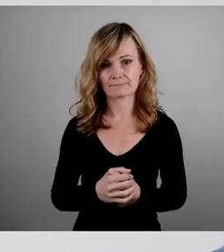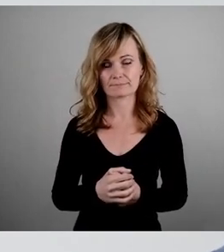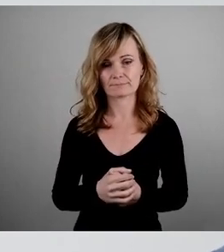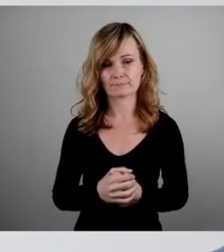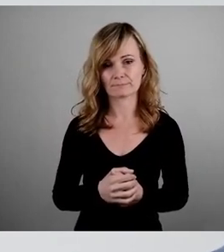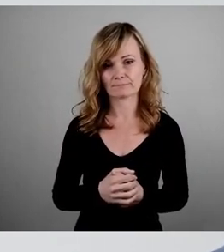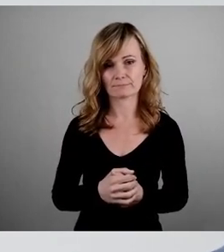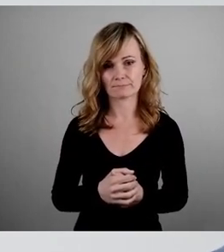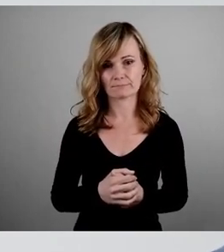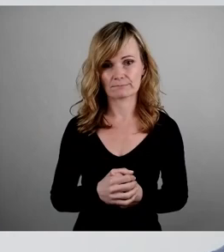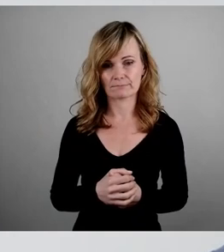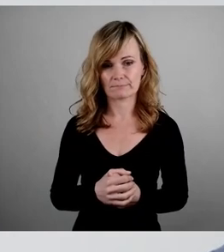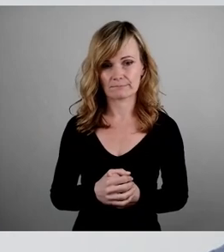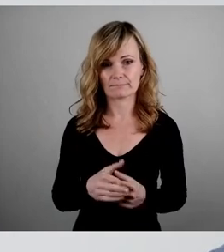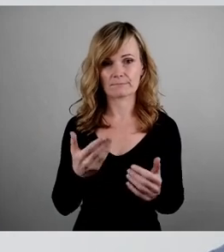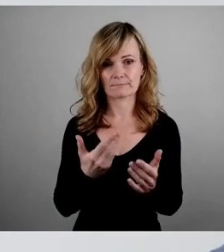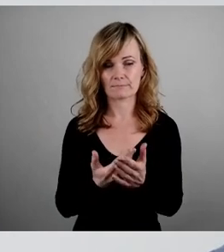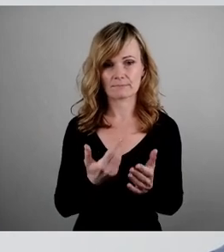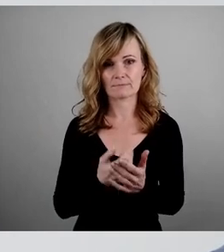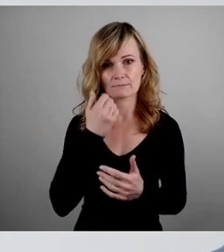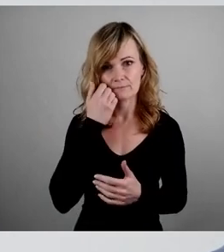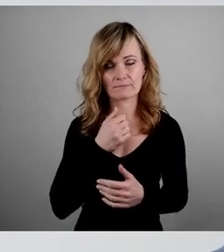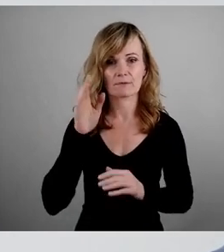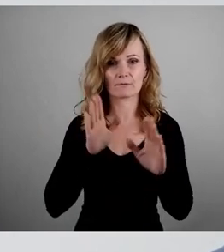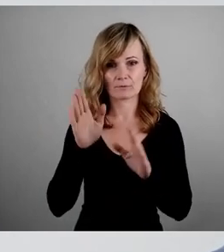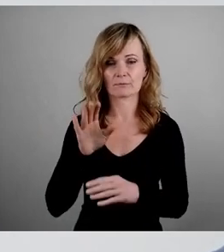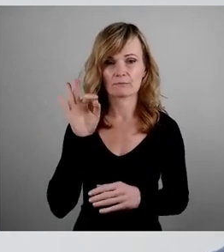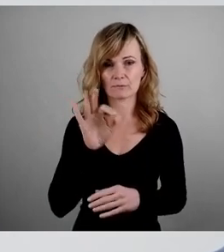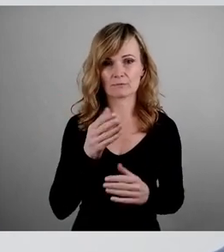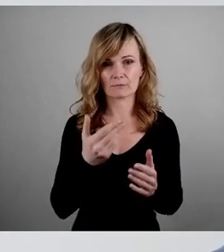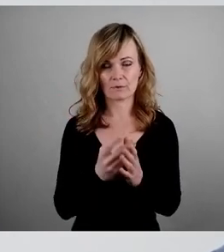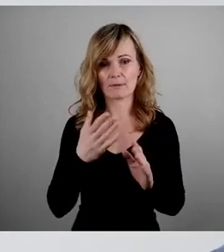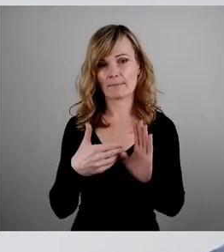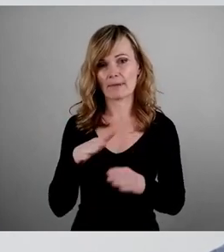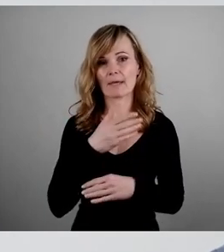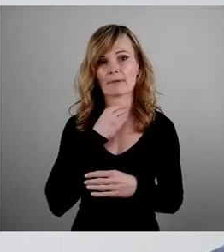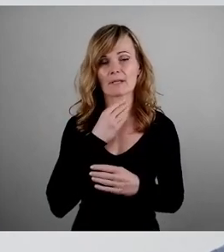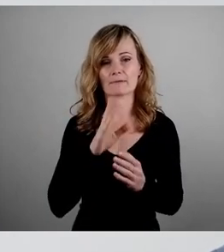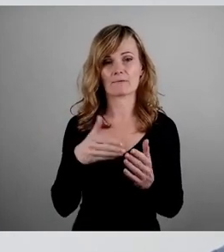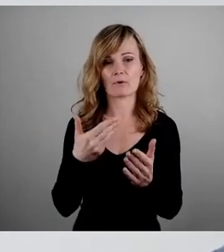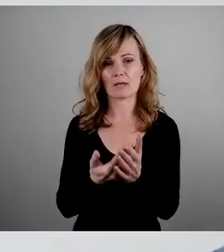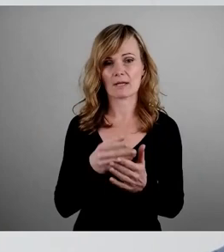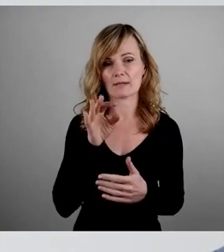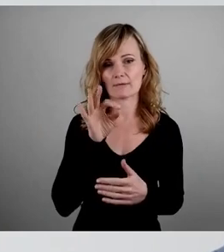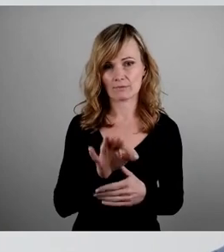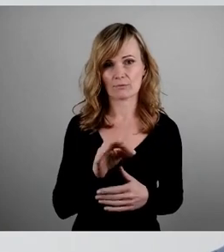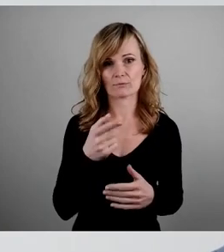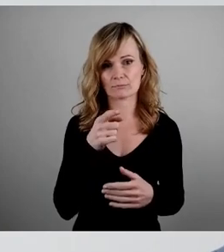Insofern bitte ich Sie heute, Ihr Votum für die Mehrbedarfsvorlage für die